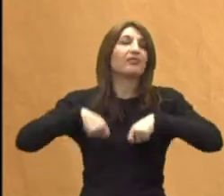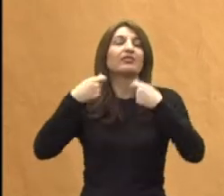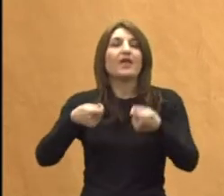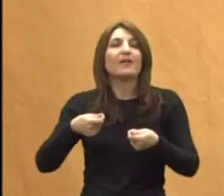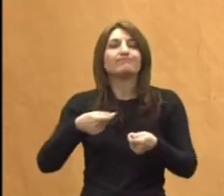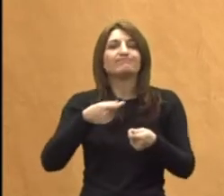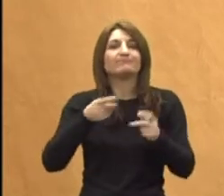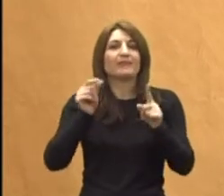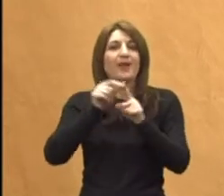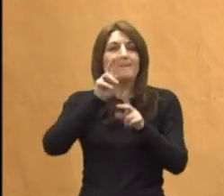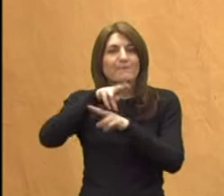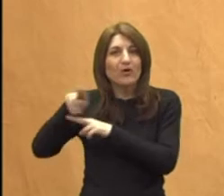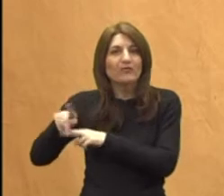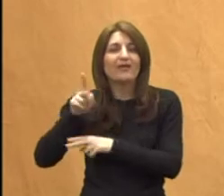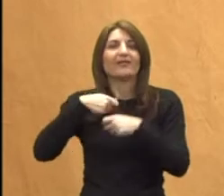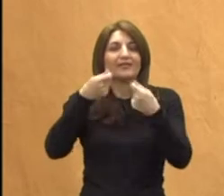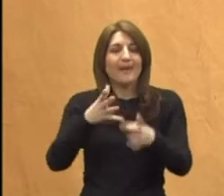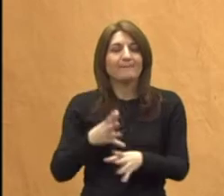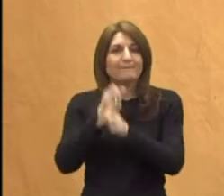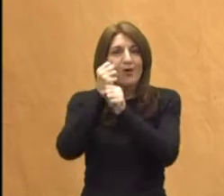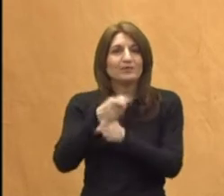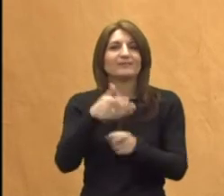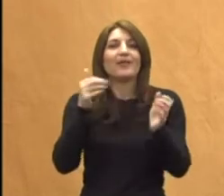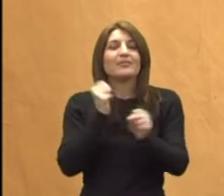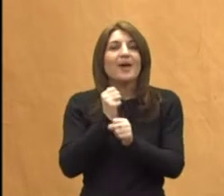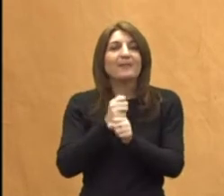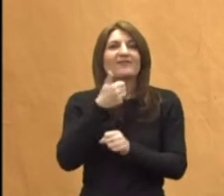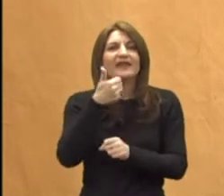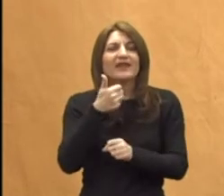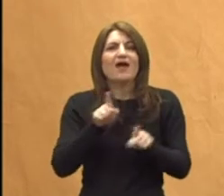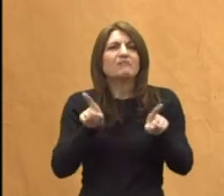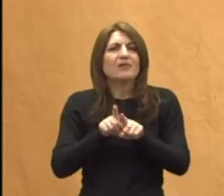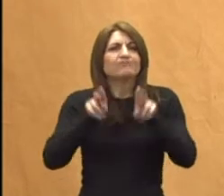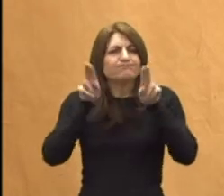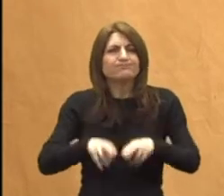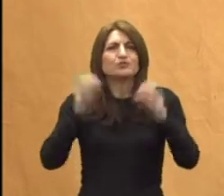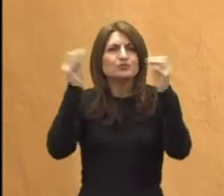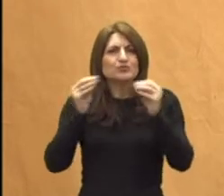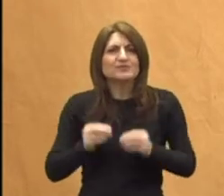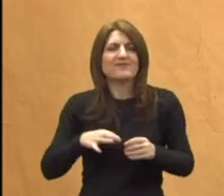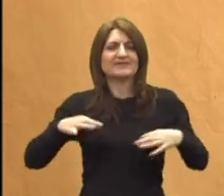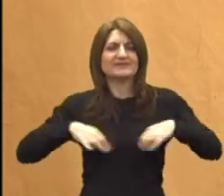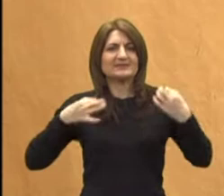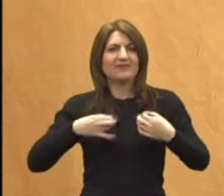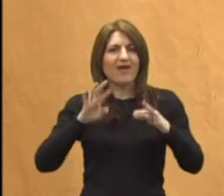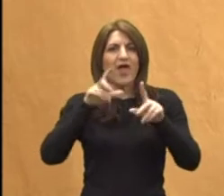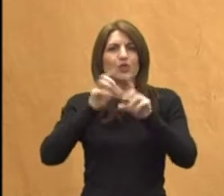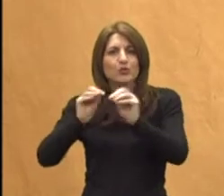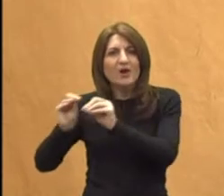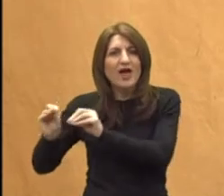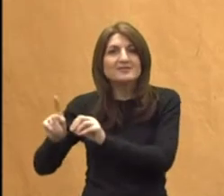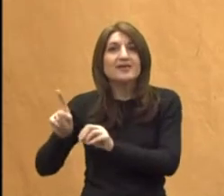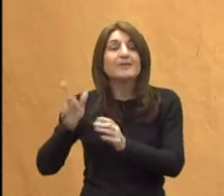pokroviteljstvo tome i podršku da naprijemo jednu vrstu sustavne zdravstvene edukacije i da